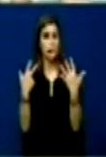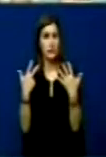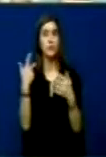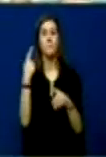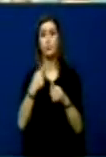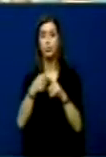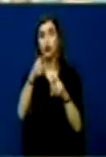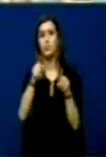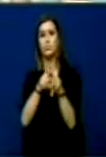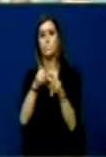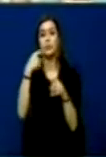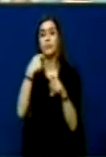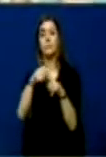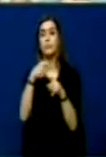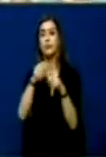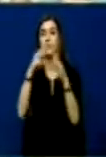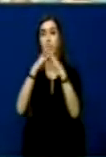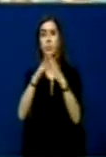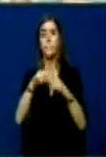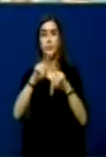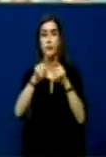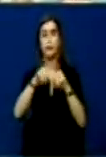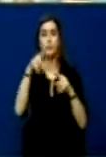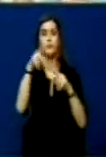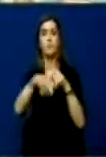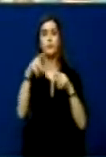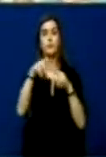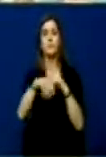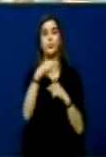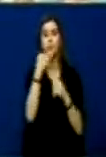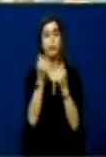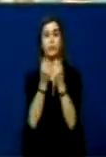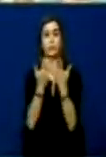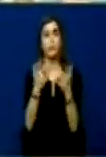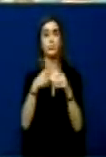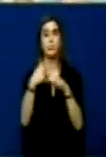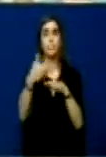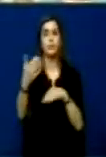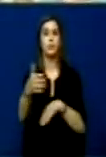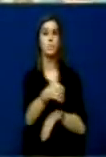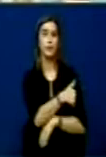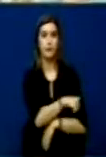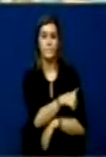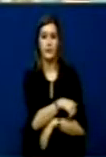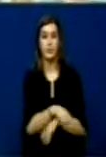si dhe pengimi i ndërtimi të shumë shtëpive tjera që ka pasuar edhe në vitë tjera.